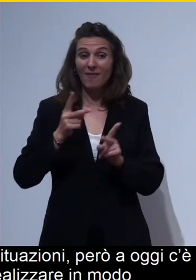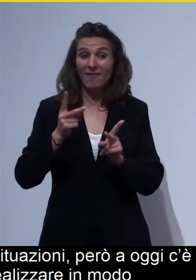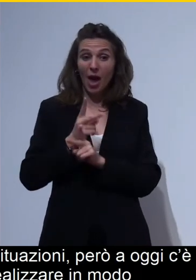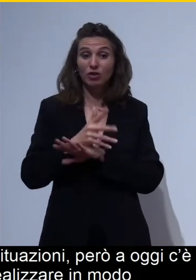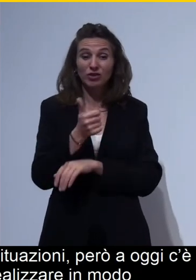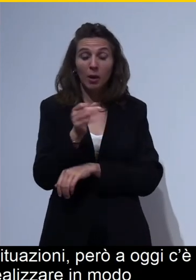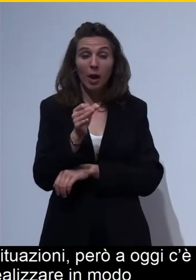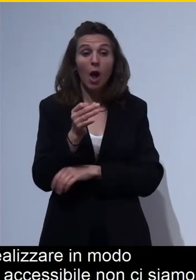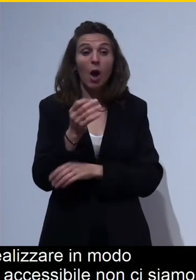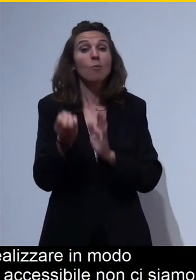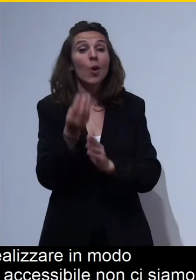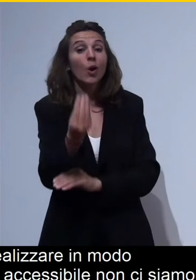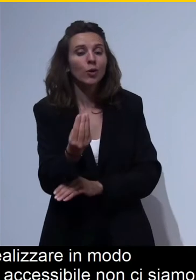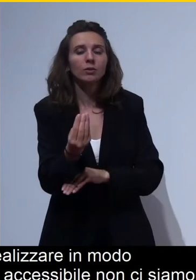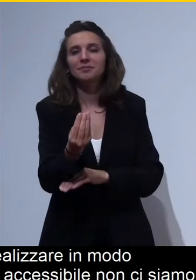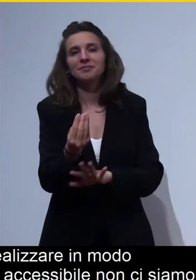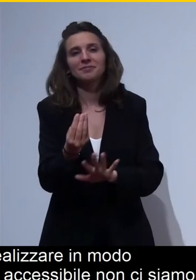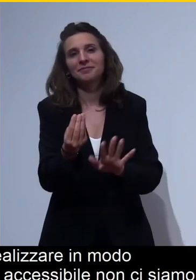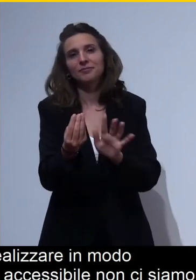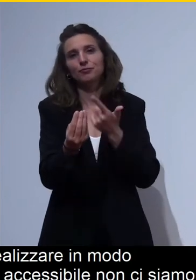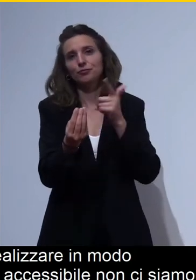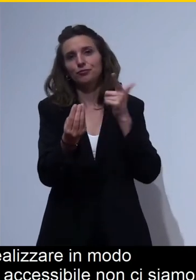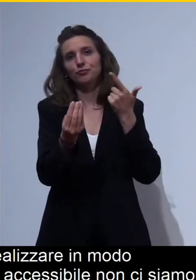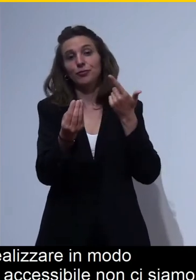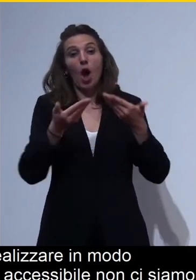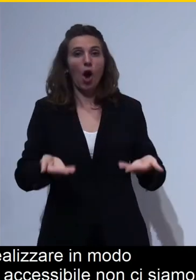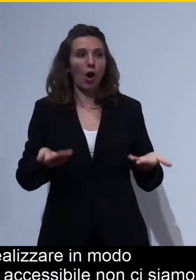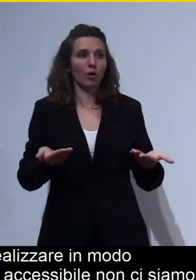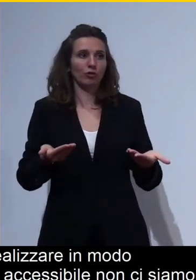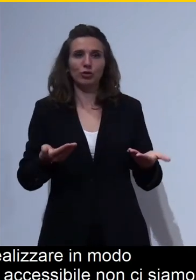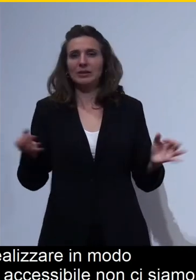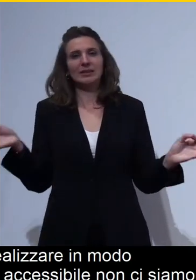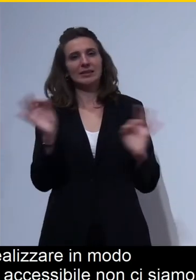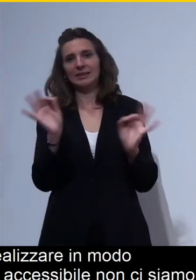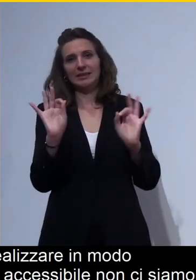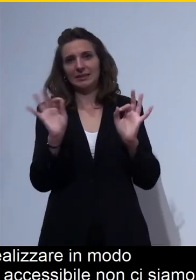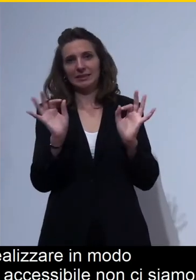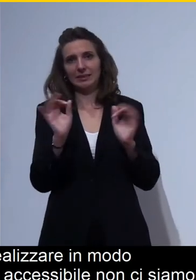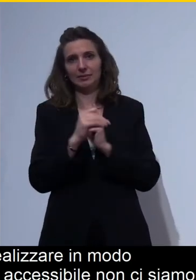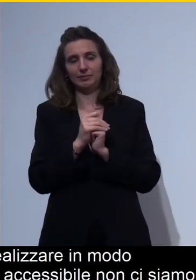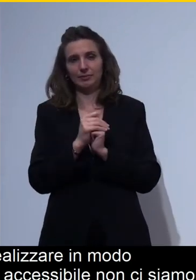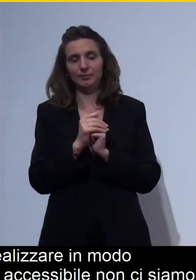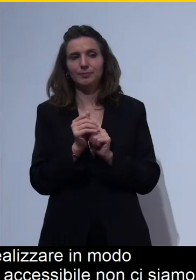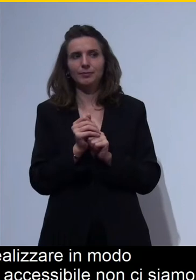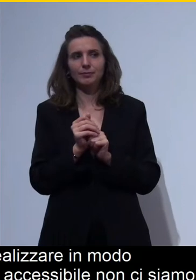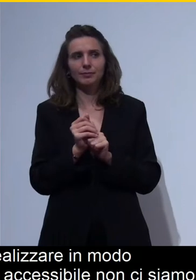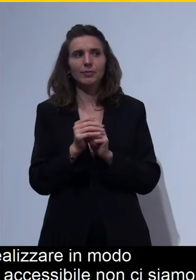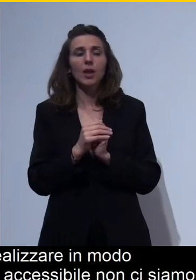arrivati. Adesso andremo ad